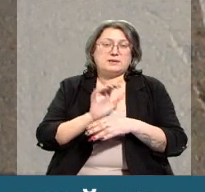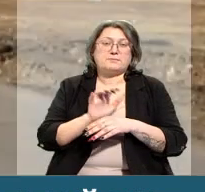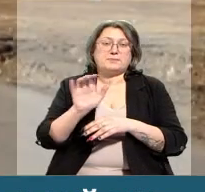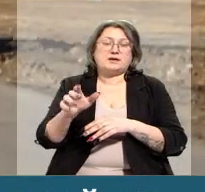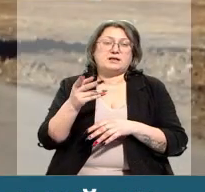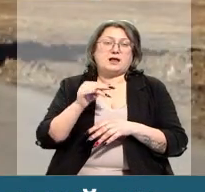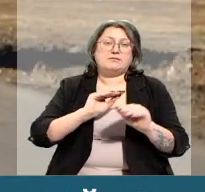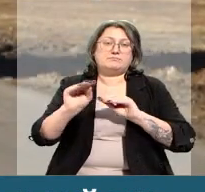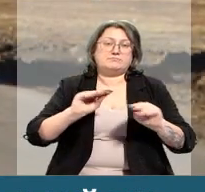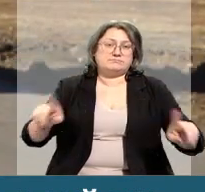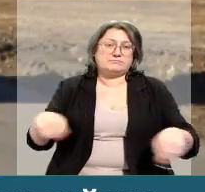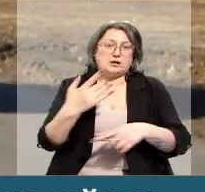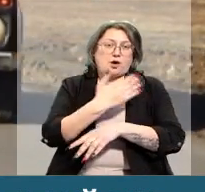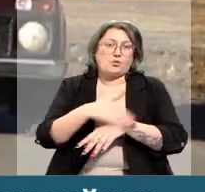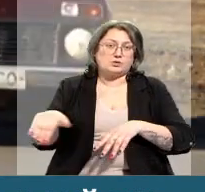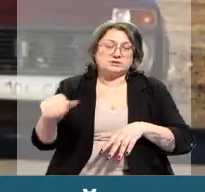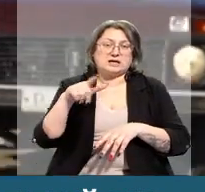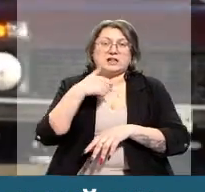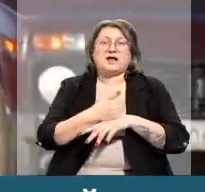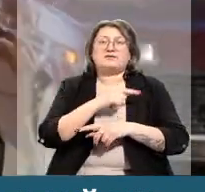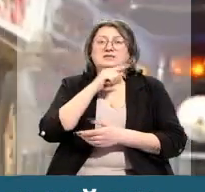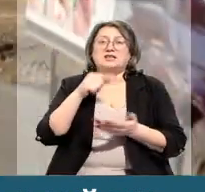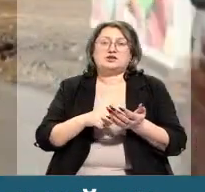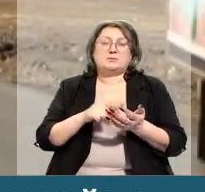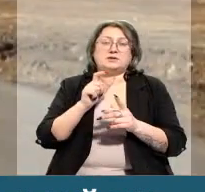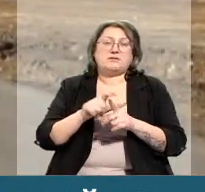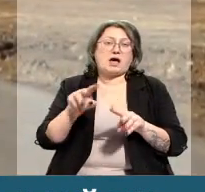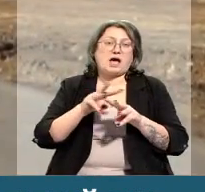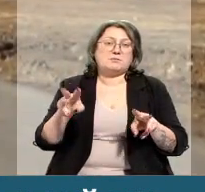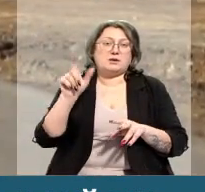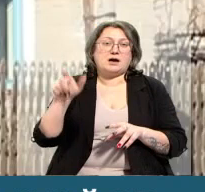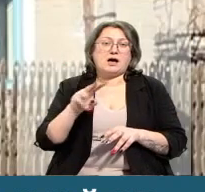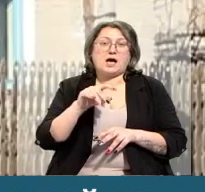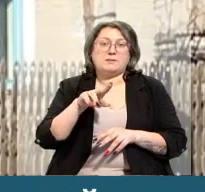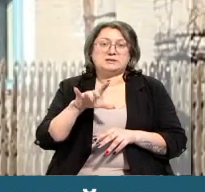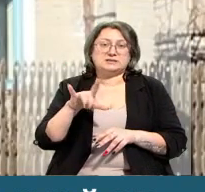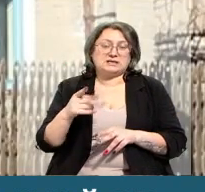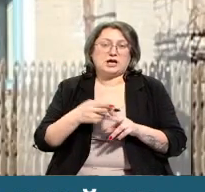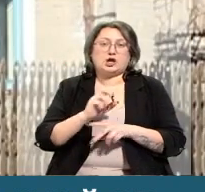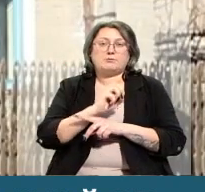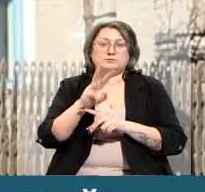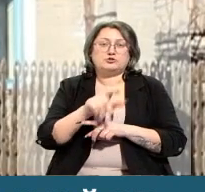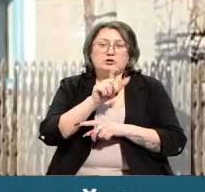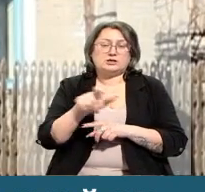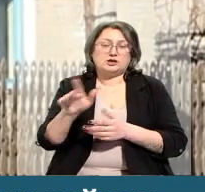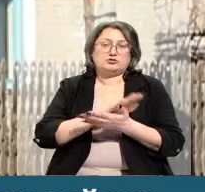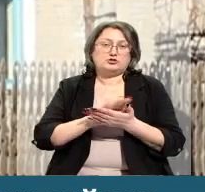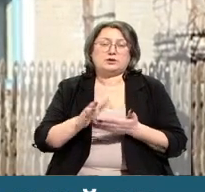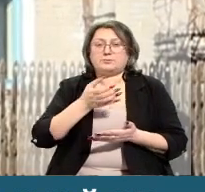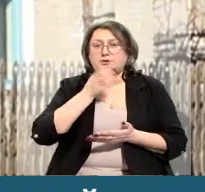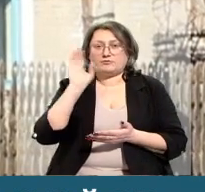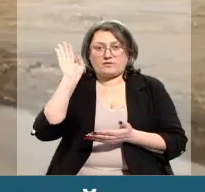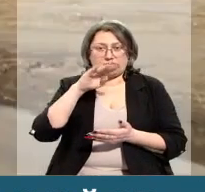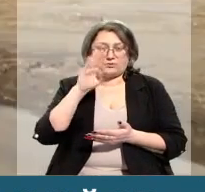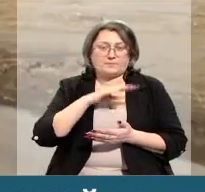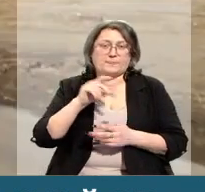благоустройство внутрипоселковых улиц. Одна из главных задач, по словам Акима Камыстинского района, это обеспечить население чистой питьевой